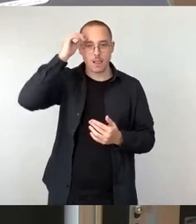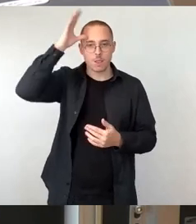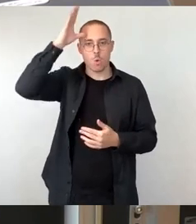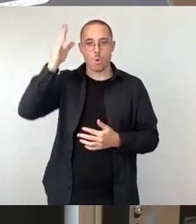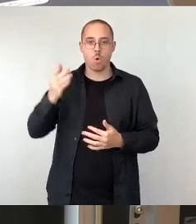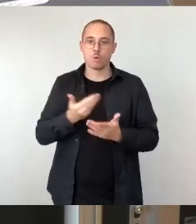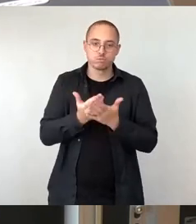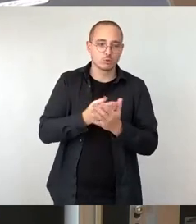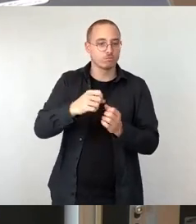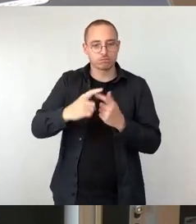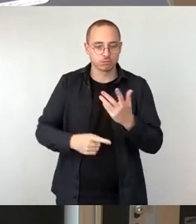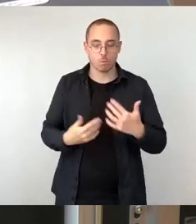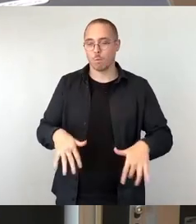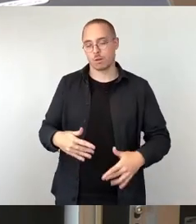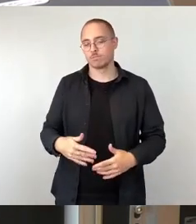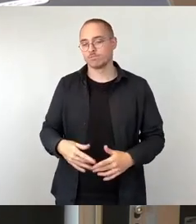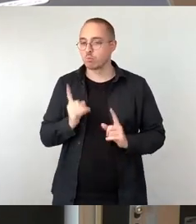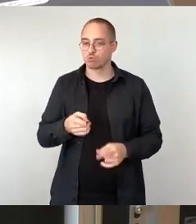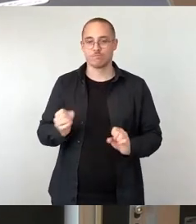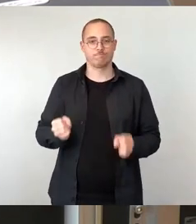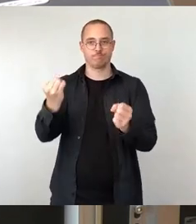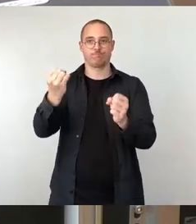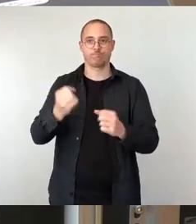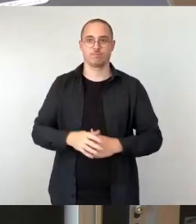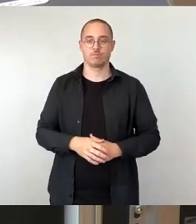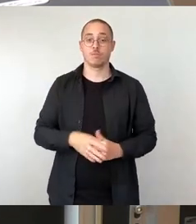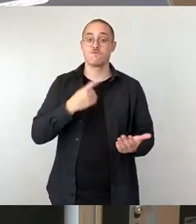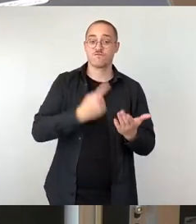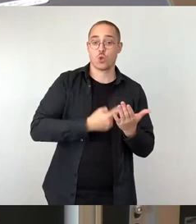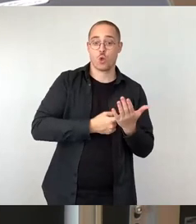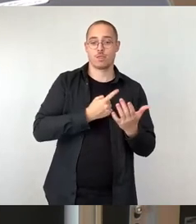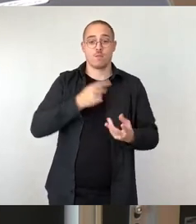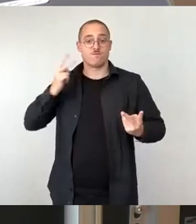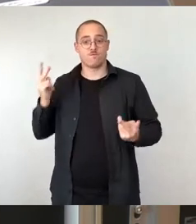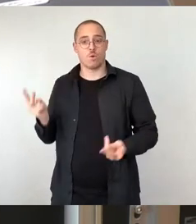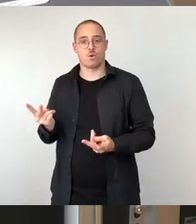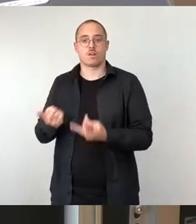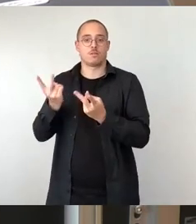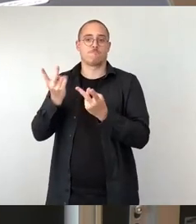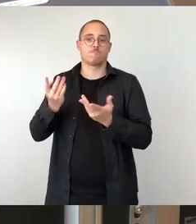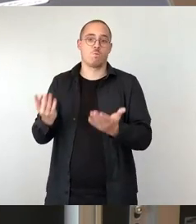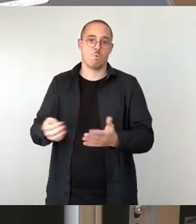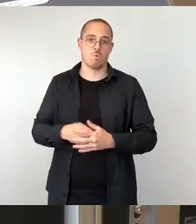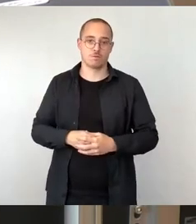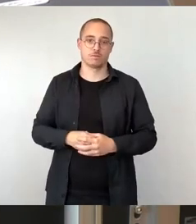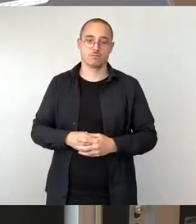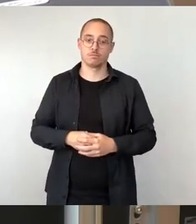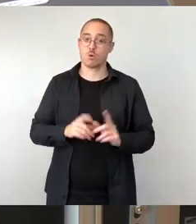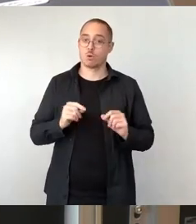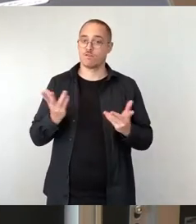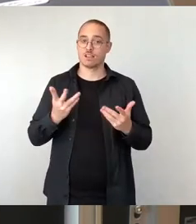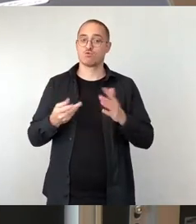Ja, fördern und fordern. Das bedeutet Unterstützung geben, aber auch die Bereitschaft zum Mitwirken einfordern.